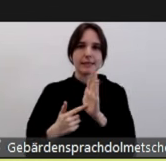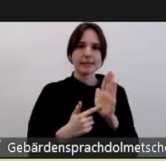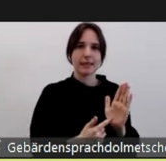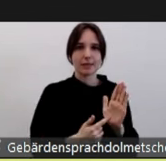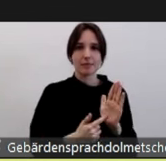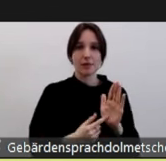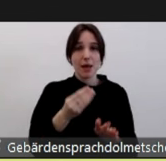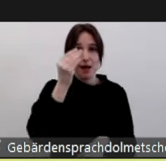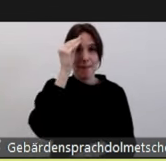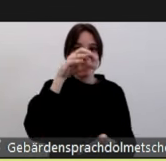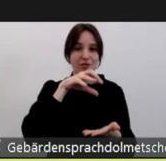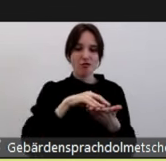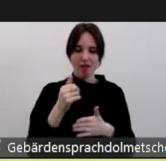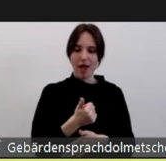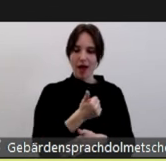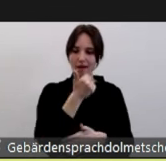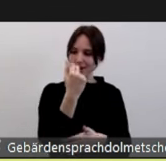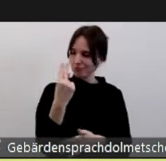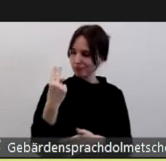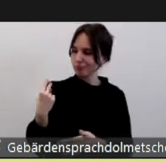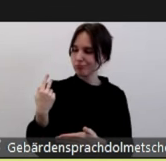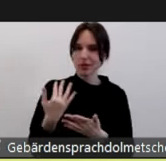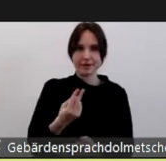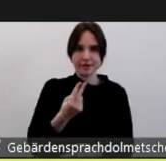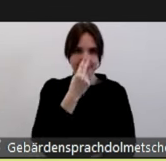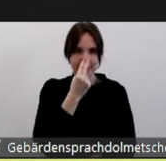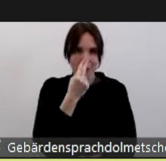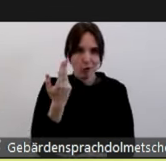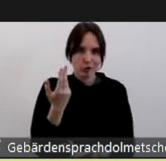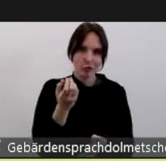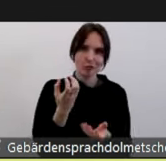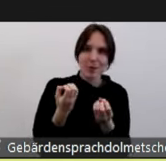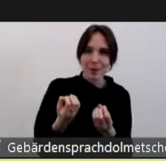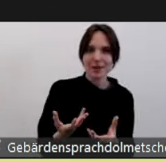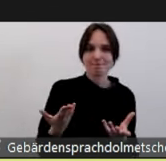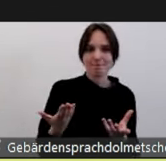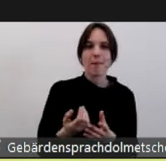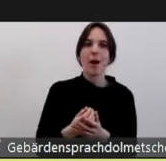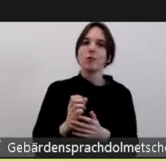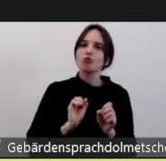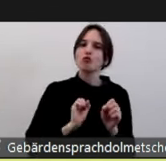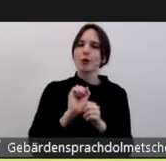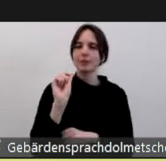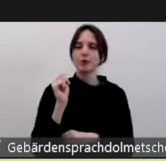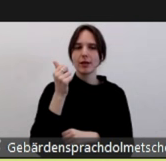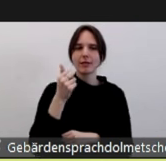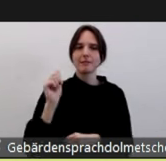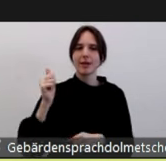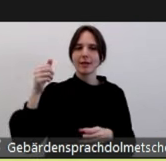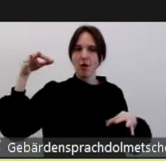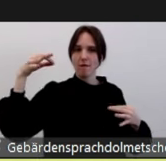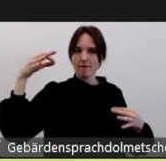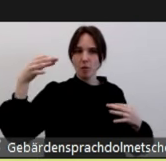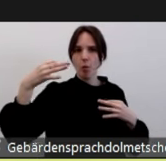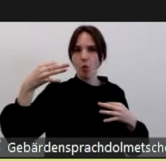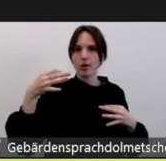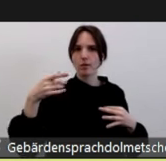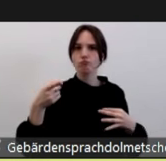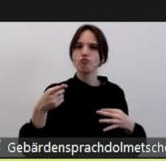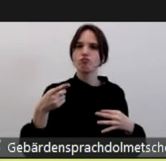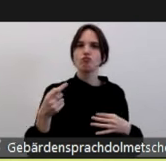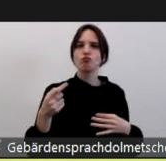der Meldestelle konzentrieren. Ich habe trotzdem zu Beginn einfach nochmal eine Folie mitgebracht, um auch nochmal sichtbar zu machen, in welchem